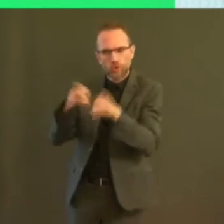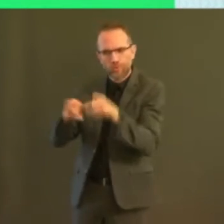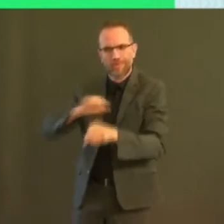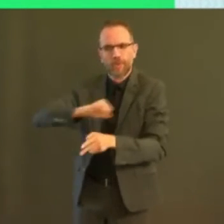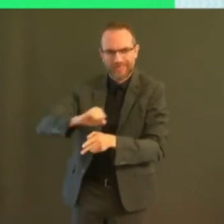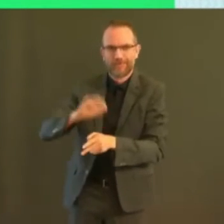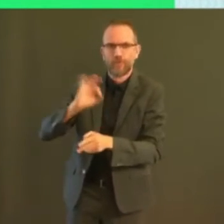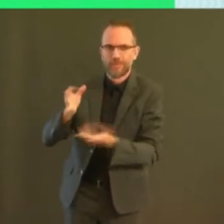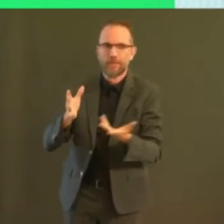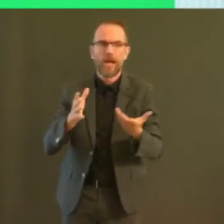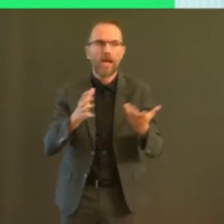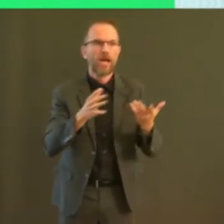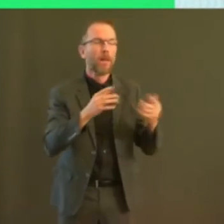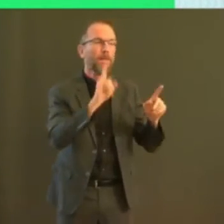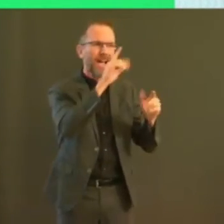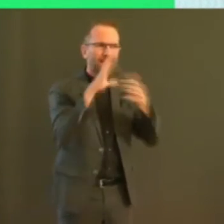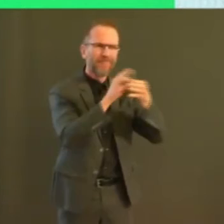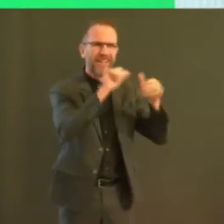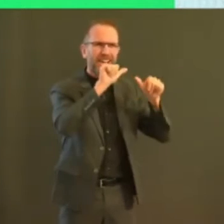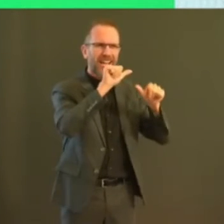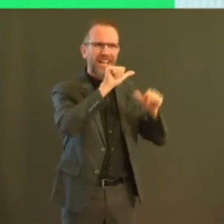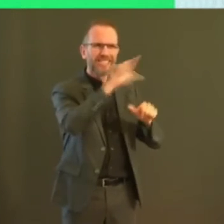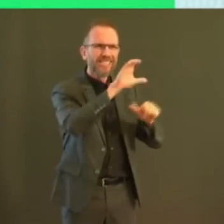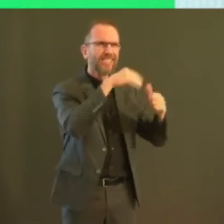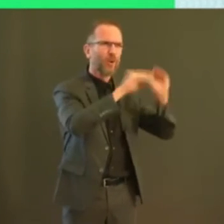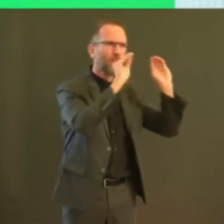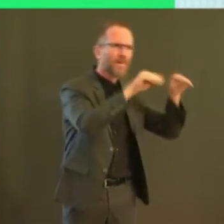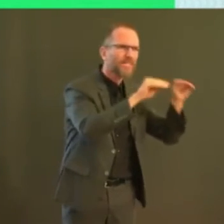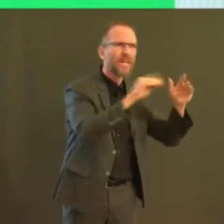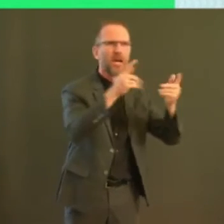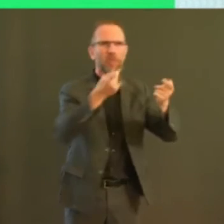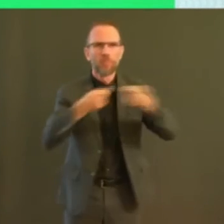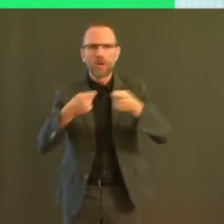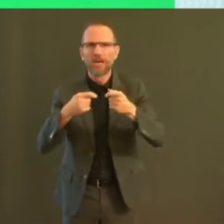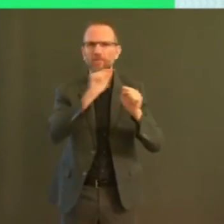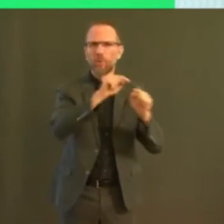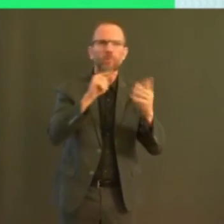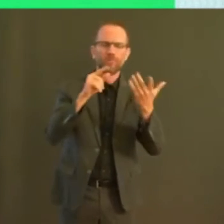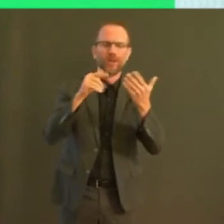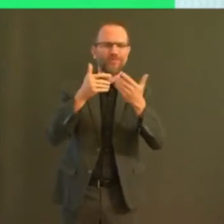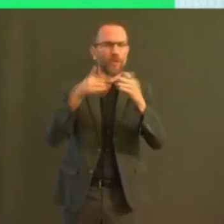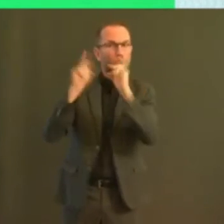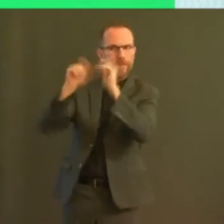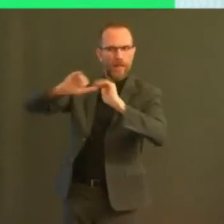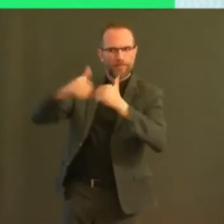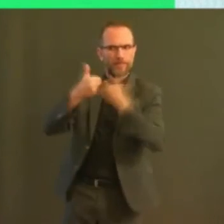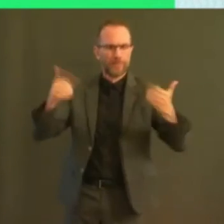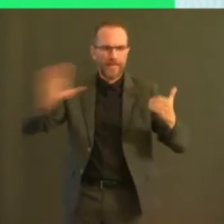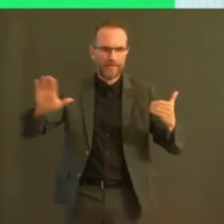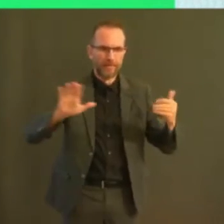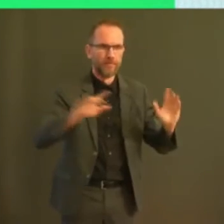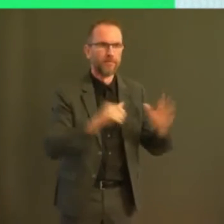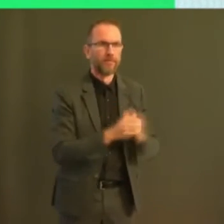dans les centres commerciaux, des magasins, et pas du tout de ce qui se passe au niveau des hôpitaux. Il nous semble donc que dans le contexte extra